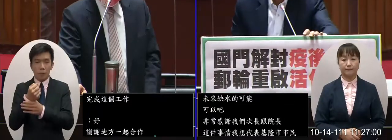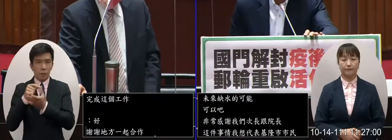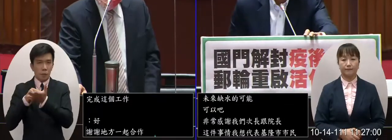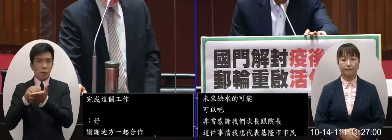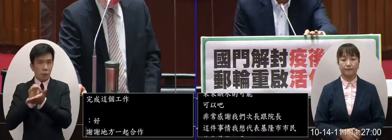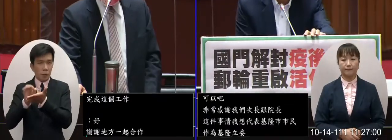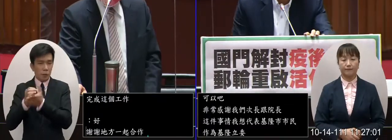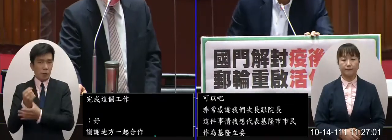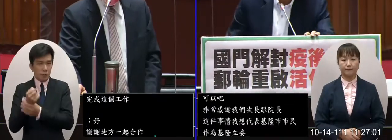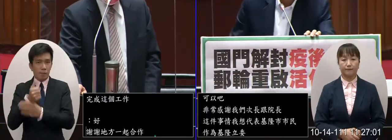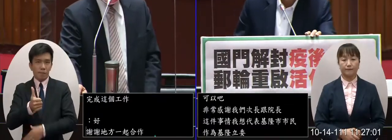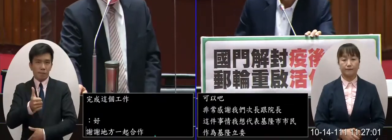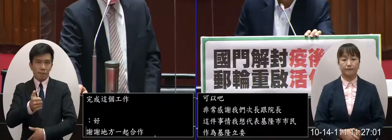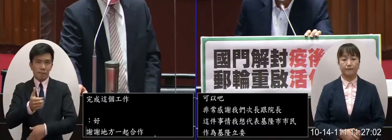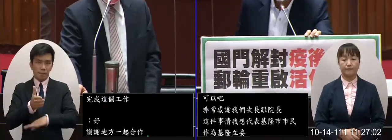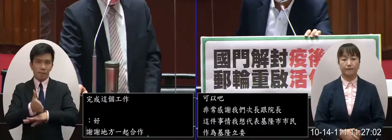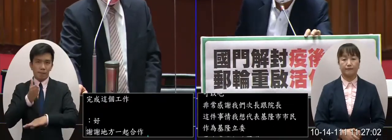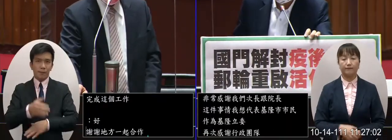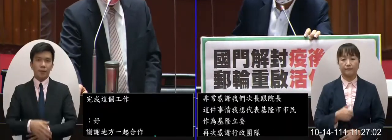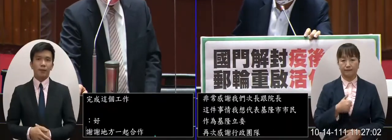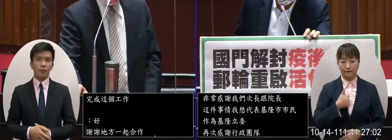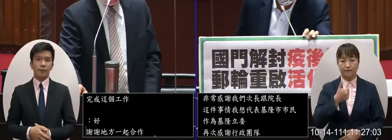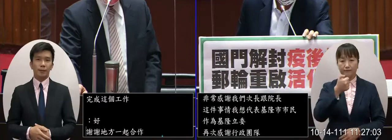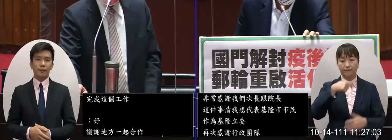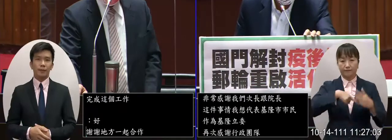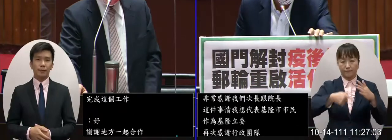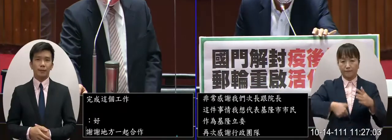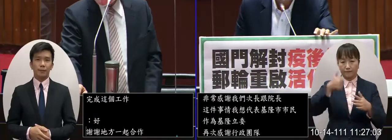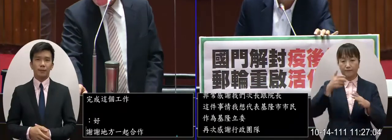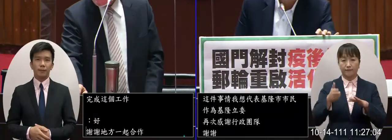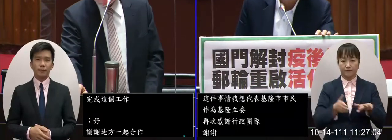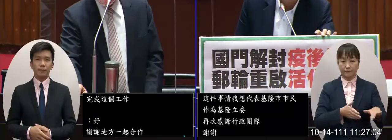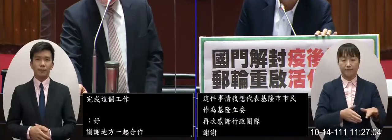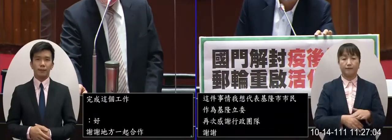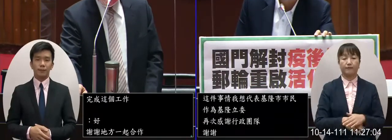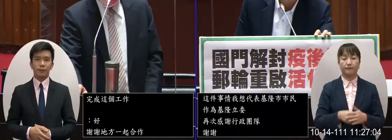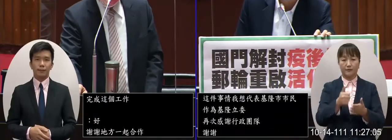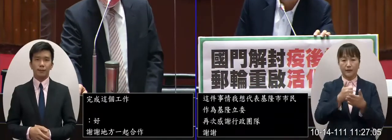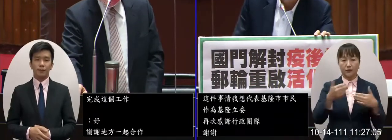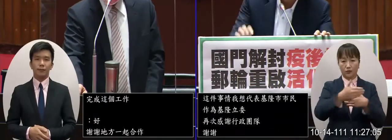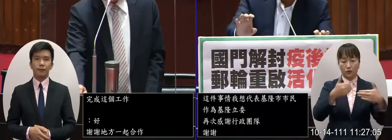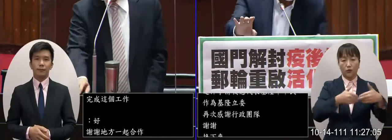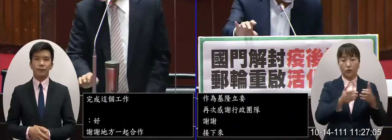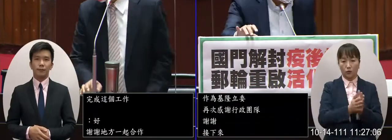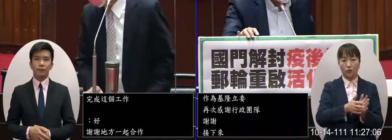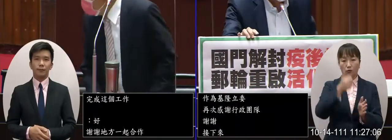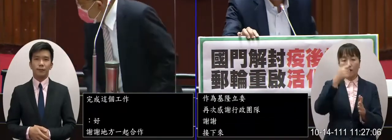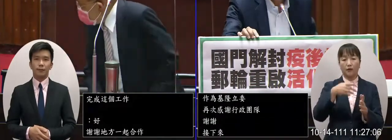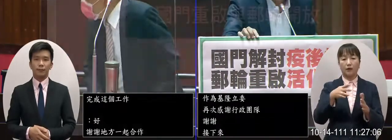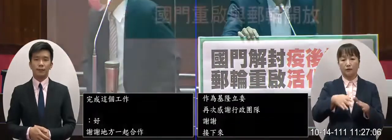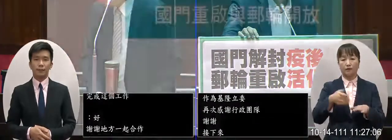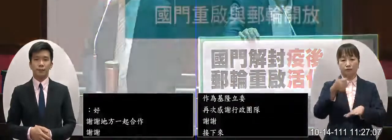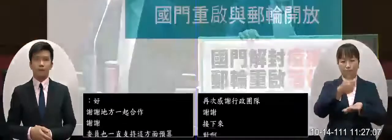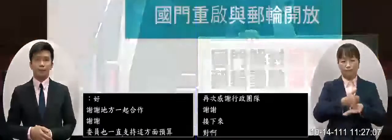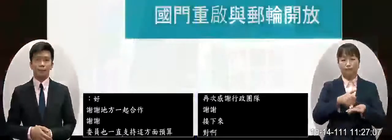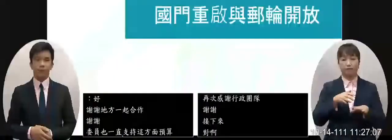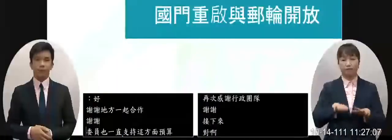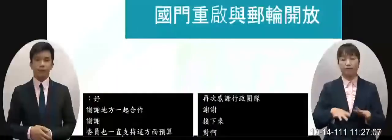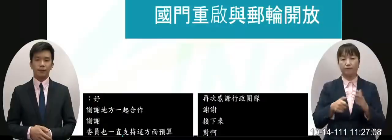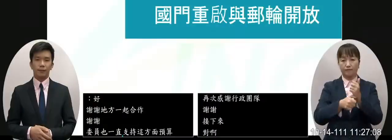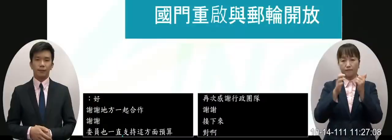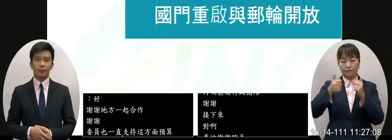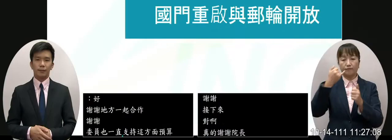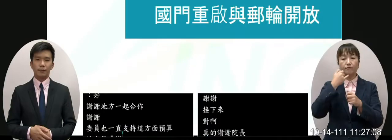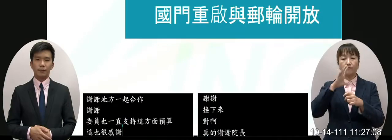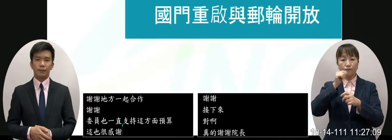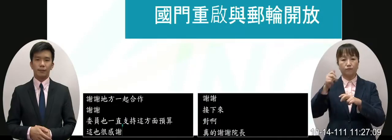這個也很感謝好 真的謝謝院長那接下來另外一個事情能不能也請我們的交通部長也一起來就貝巡台 那我們的次長先請